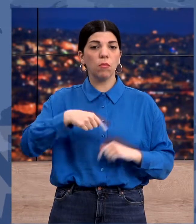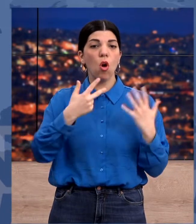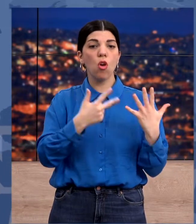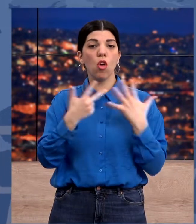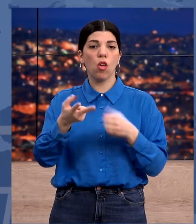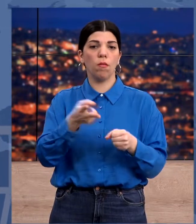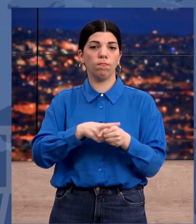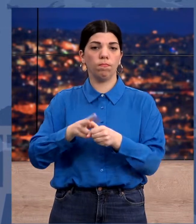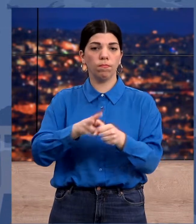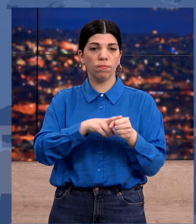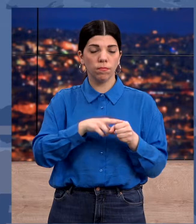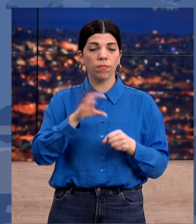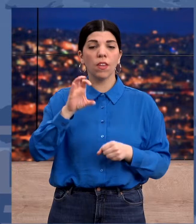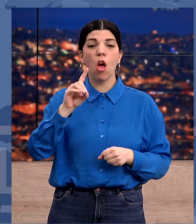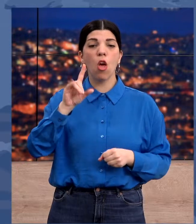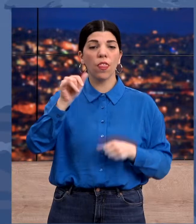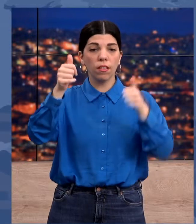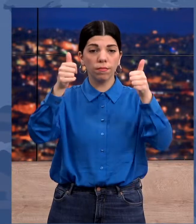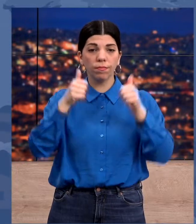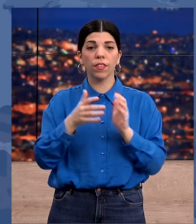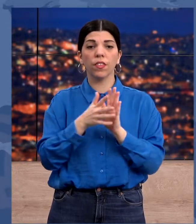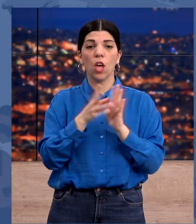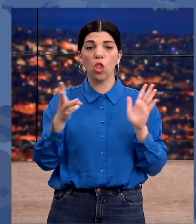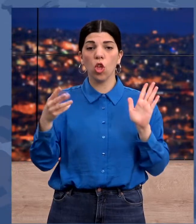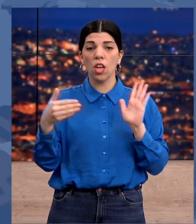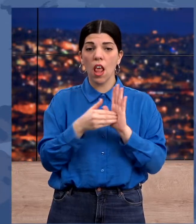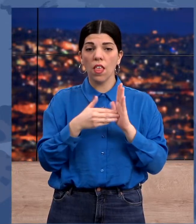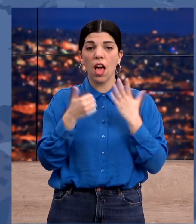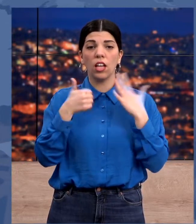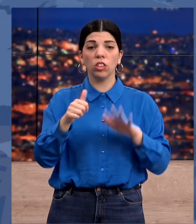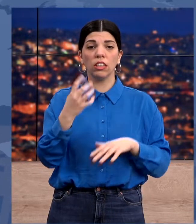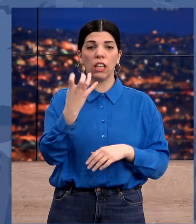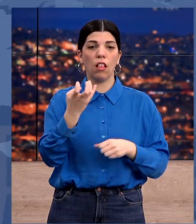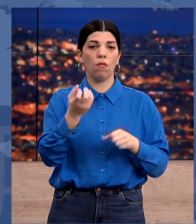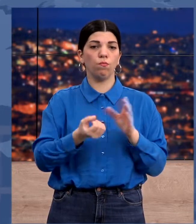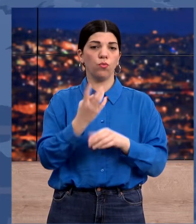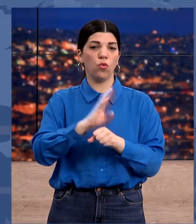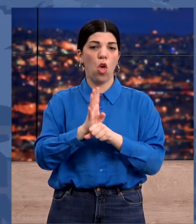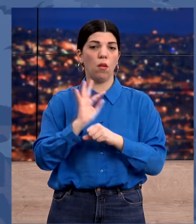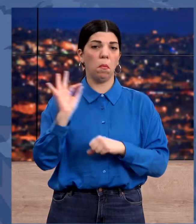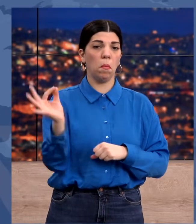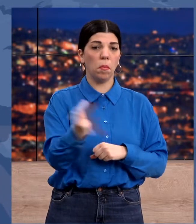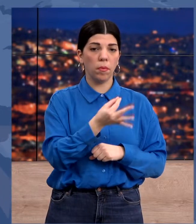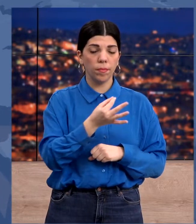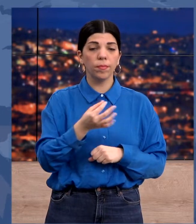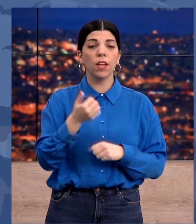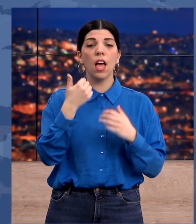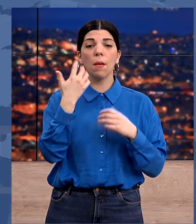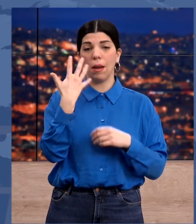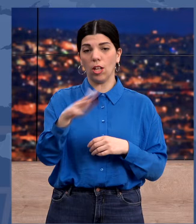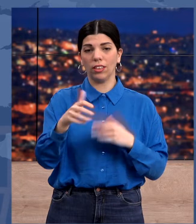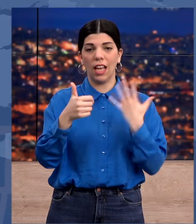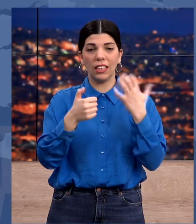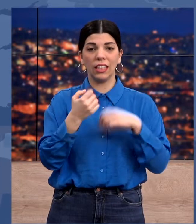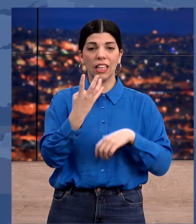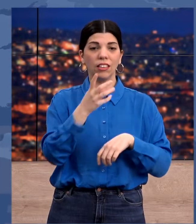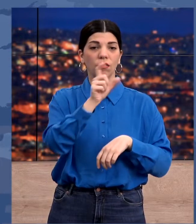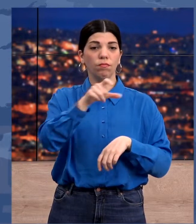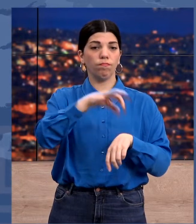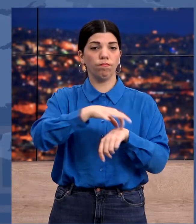88 νεκρούς. Ο ΕΟΔΗ ανακοίνωσε 18.640 νέα κρούσματα, ενώ 564